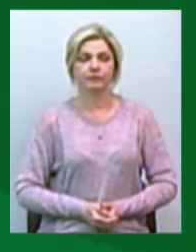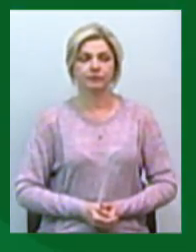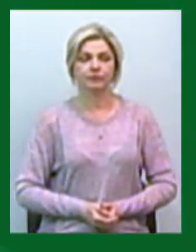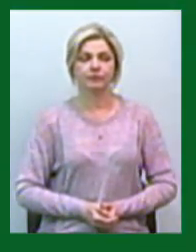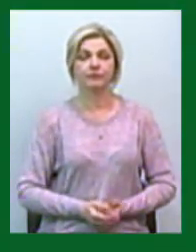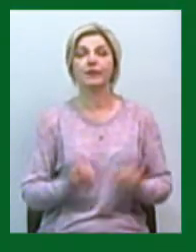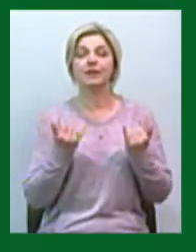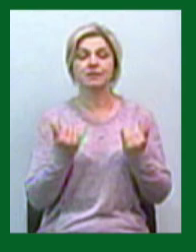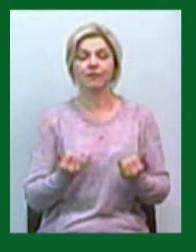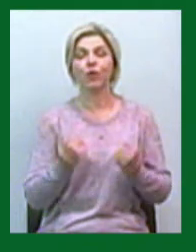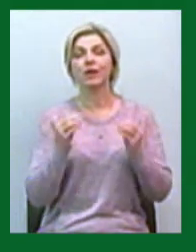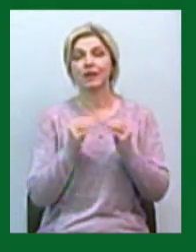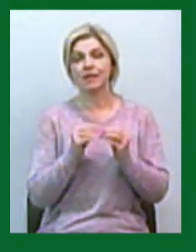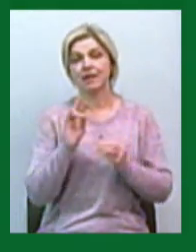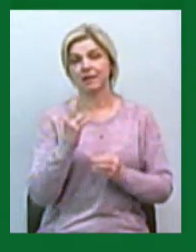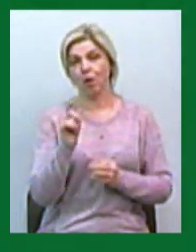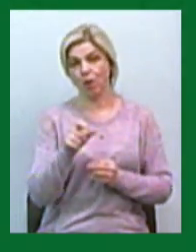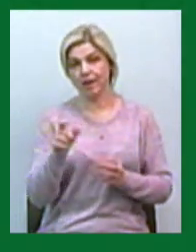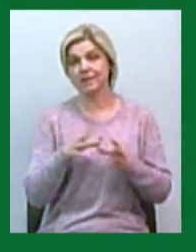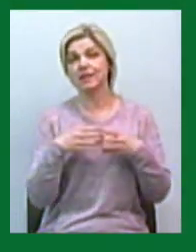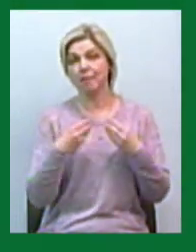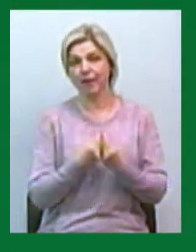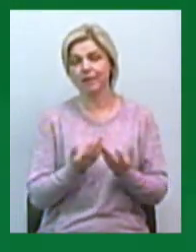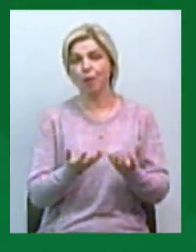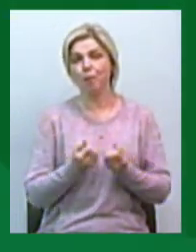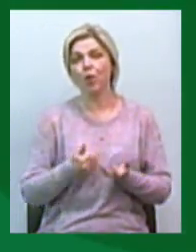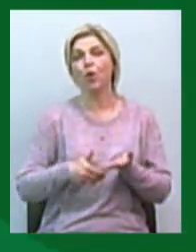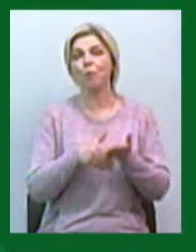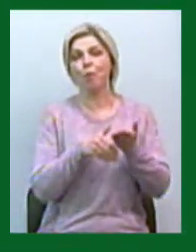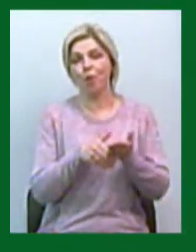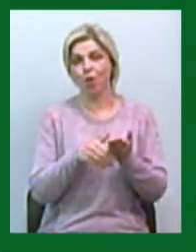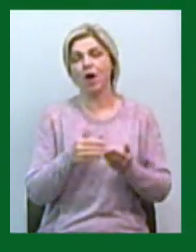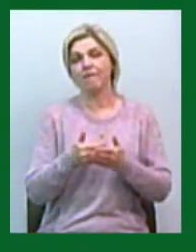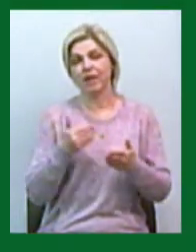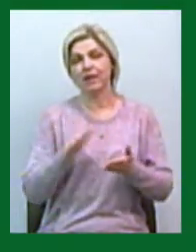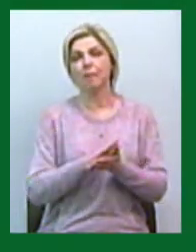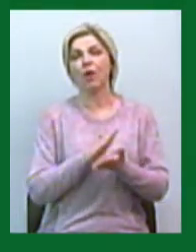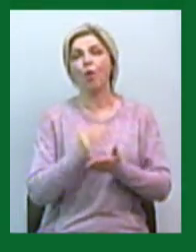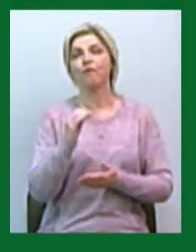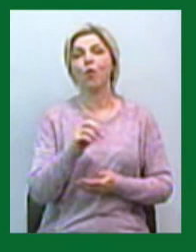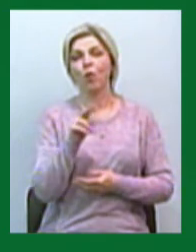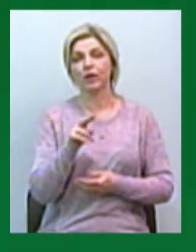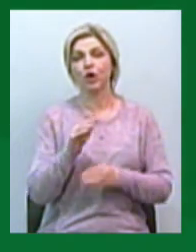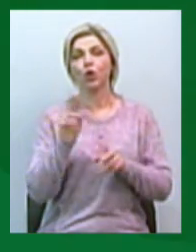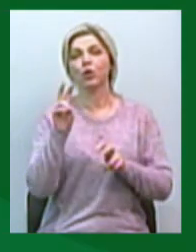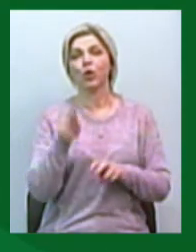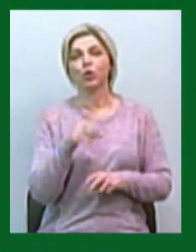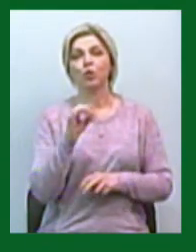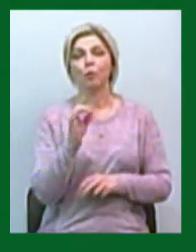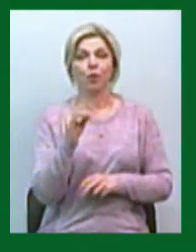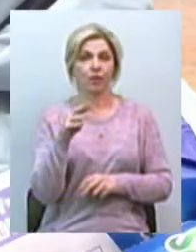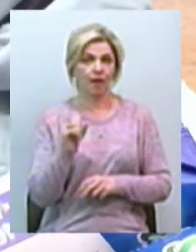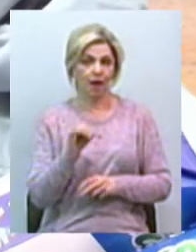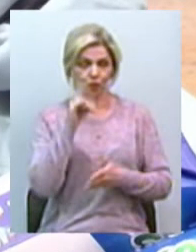Сьогодні 10 миколаївських сімей отримали гуманітарну допомогу від благодійного фонду «Доброта і довіра».